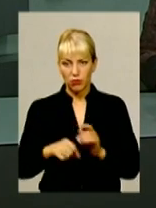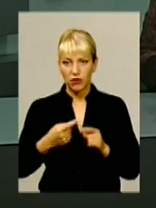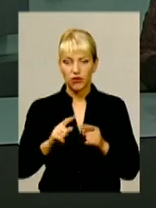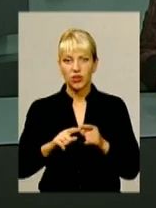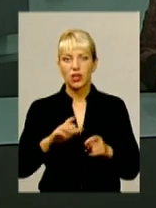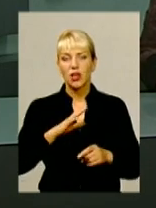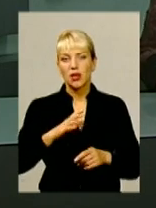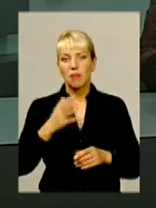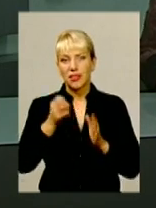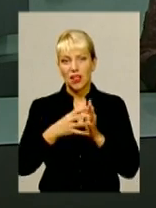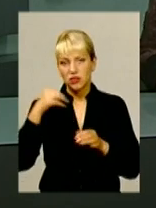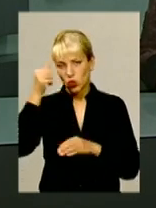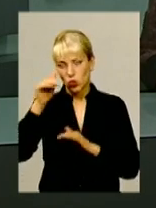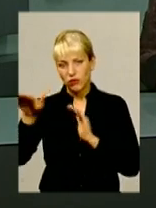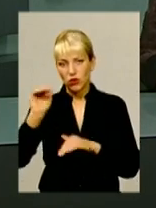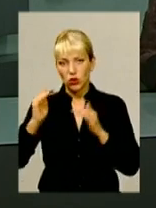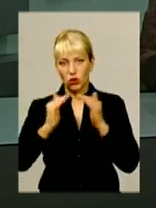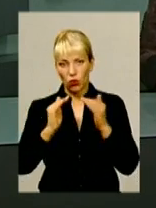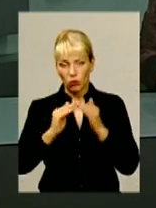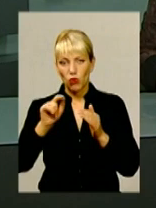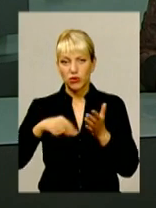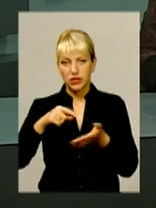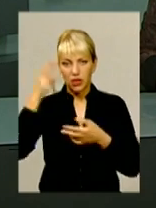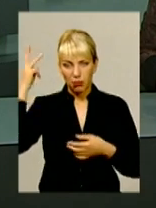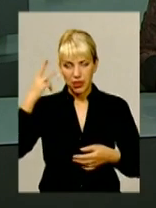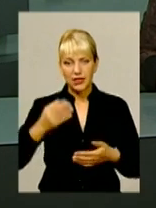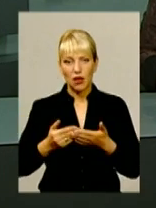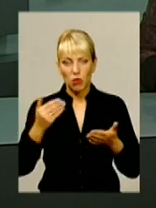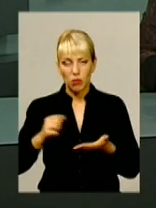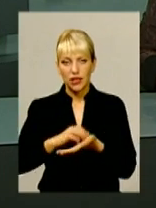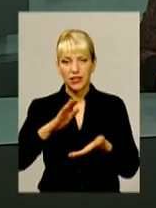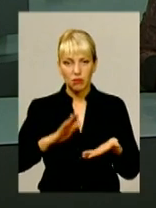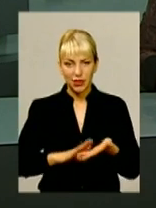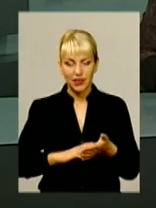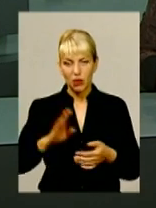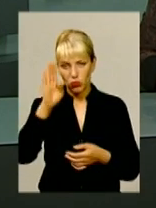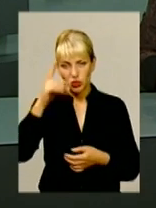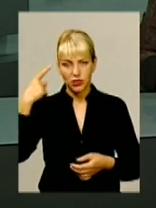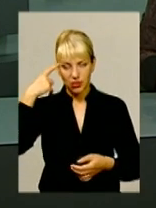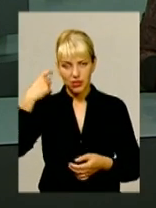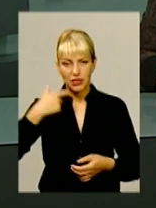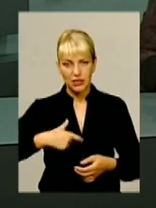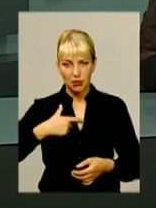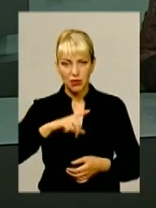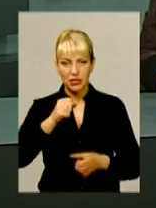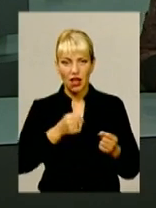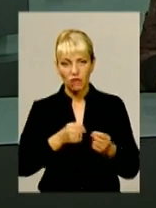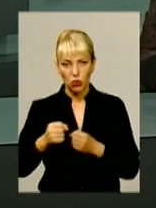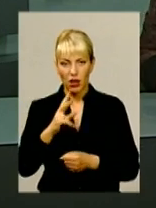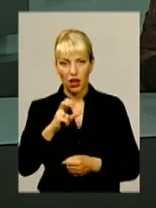у Хмельницькому. За попередніми даними, чоловік застрелився з автомата Калашникова, який привіз із собою зі Сходу.